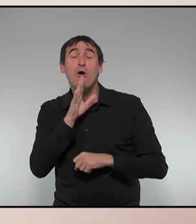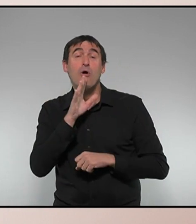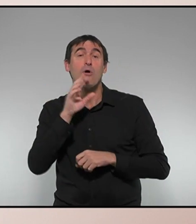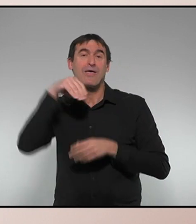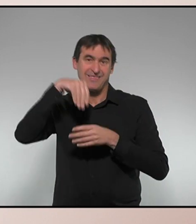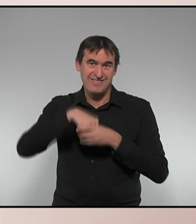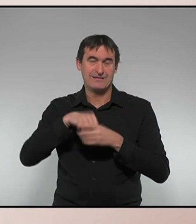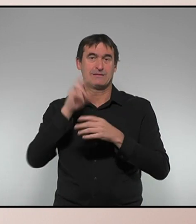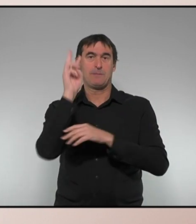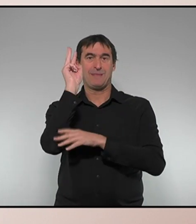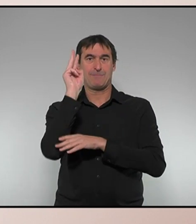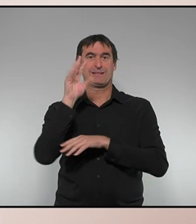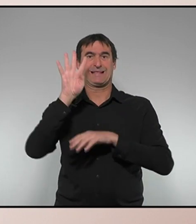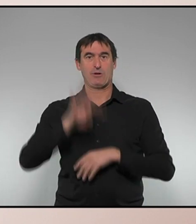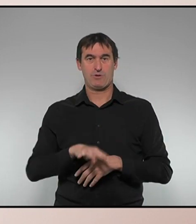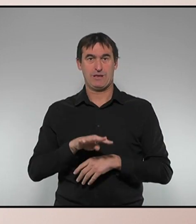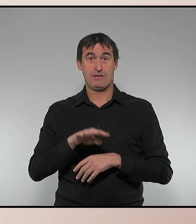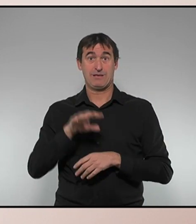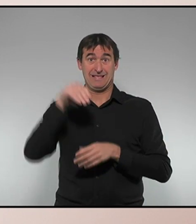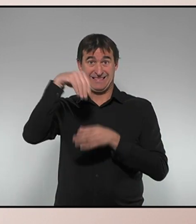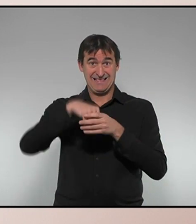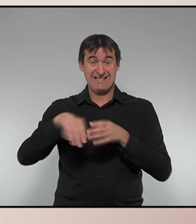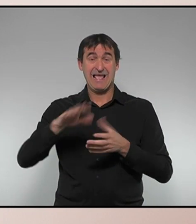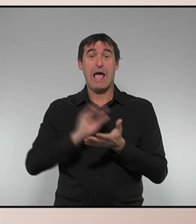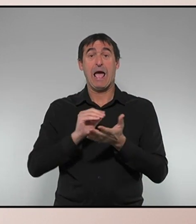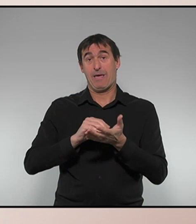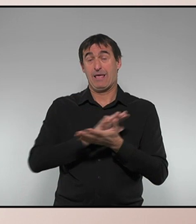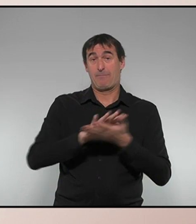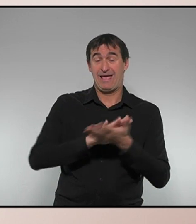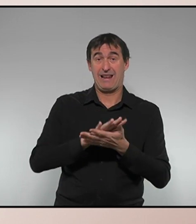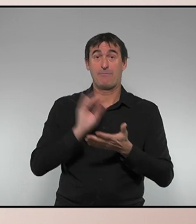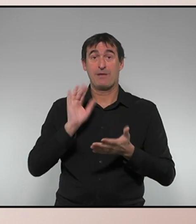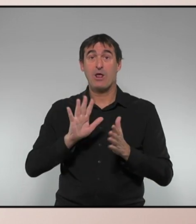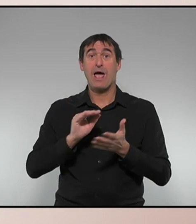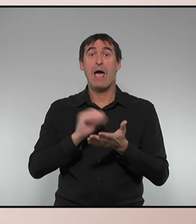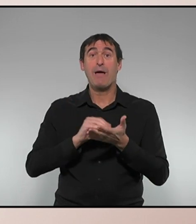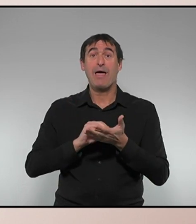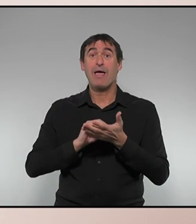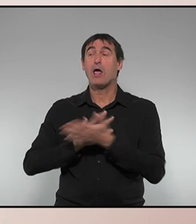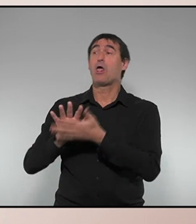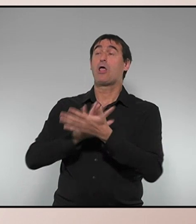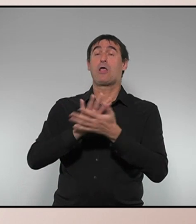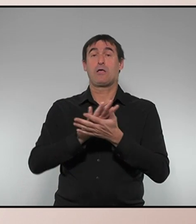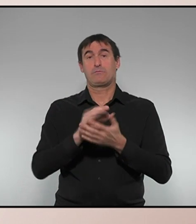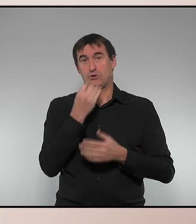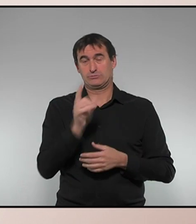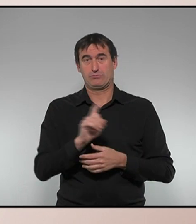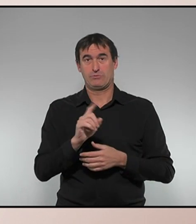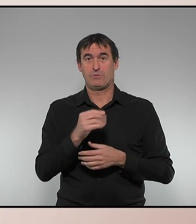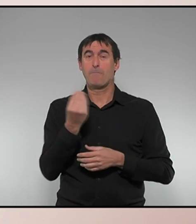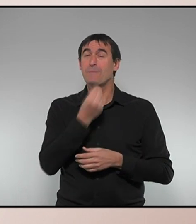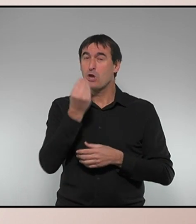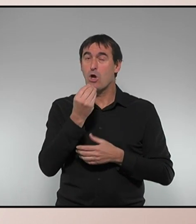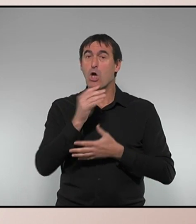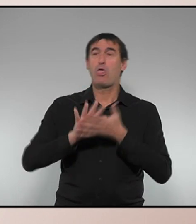I el Parlament de Catalunya es parla, però a vegades parlar per parlar no és bo. Parlar en nom d'altres és sempre arriscat i sovint val més parlar de